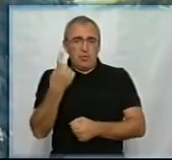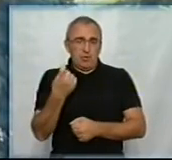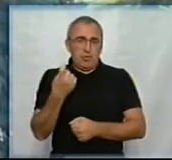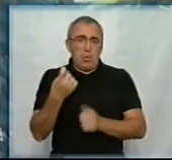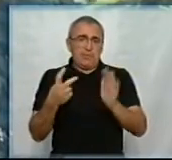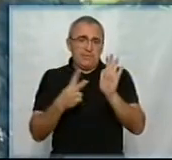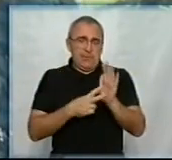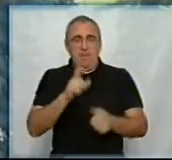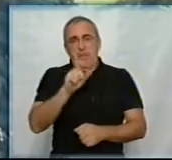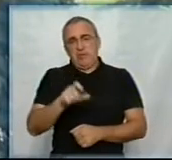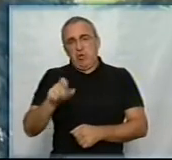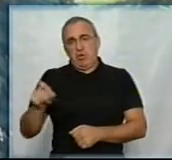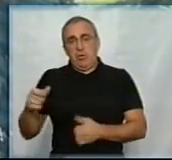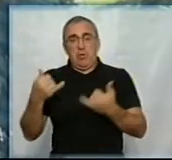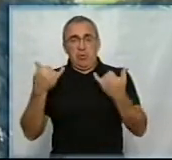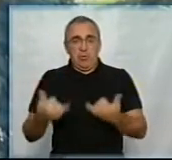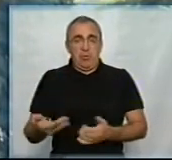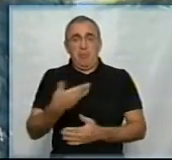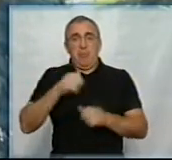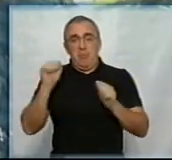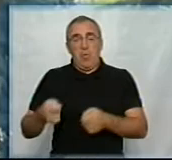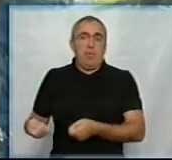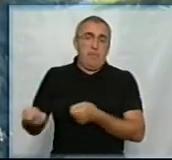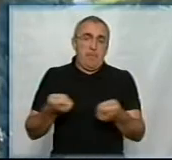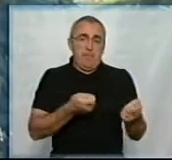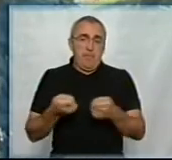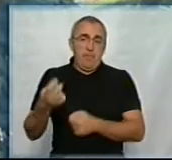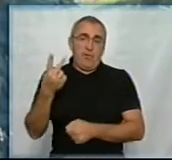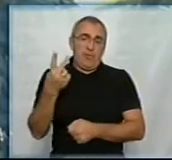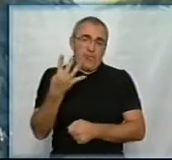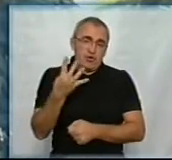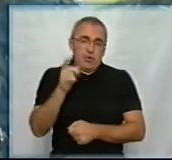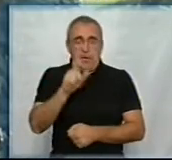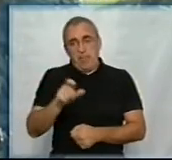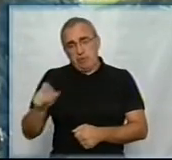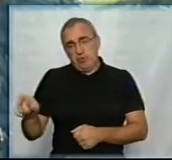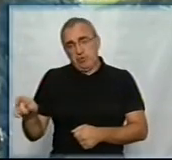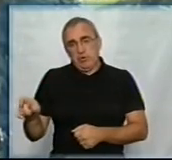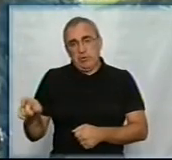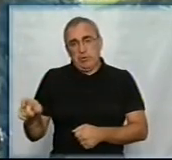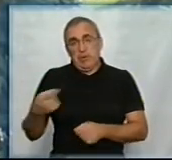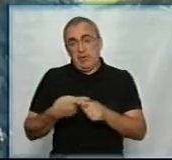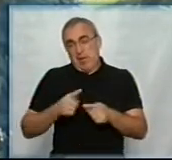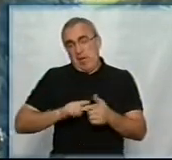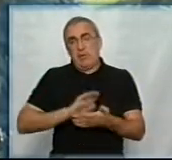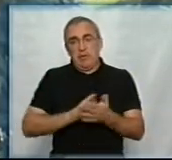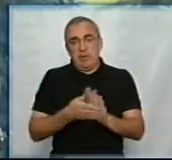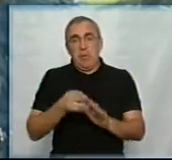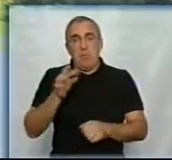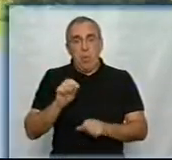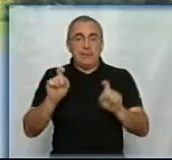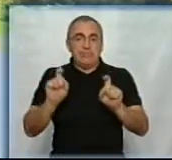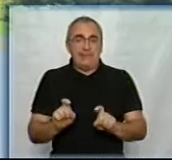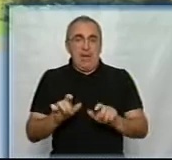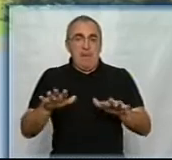пасажирів. Наразі ми можемо перевозити по 24 пасажири. Ось така ситуація по сидячих